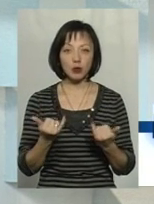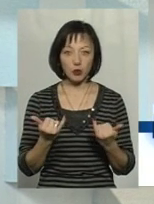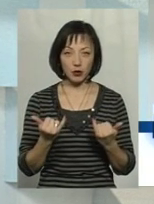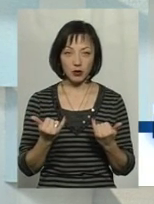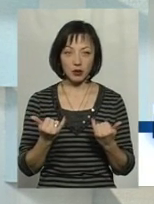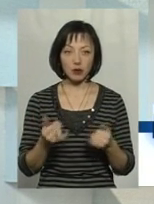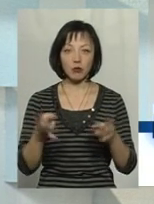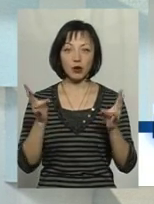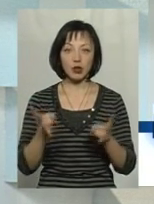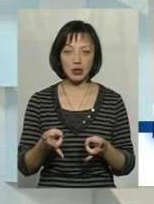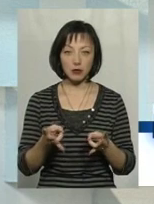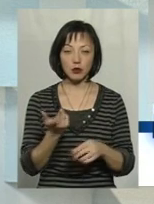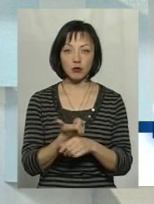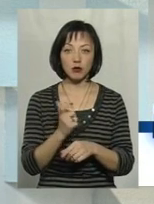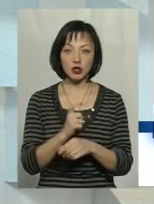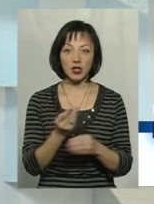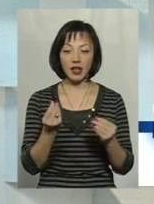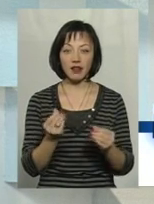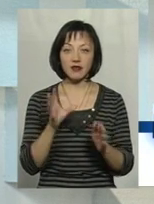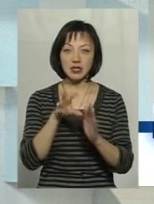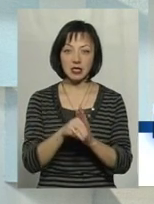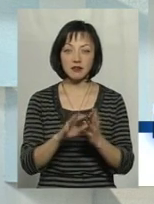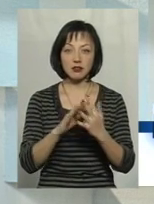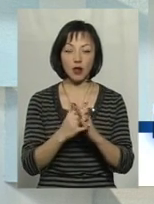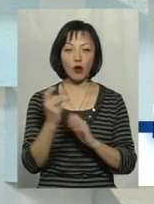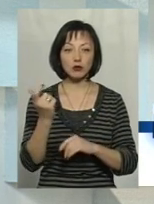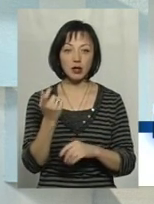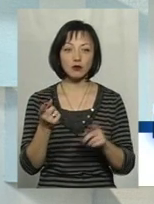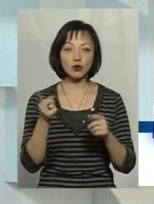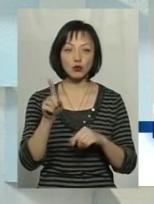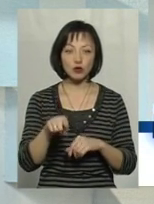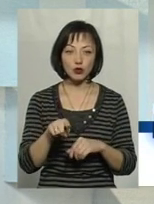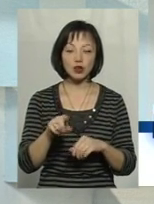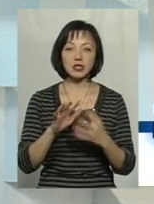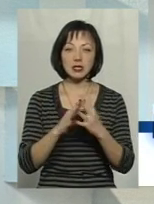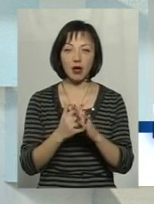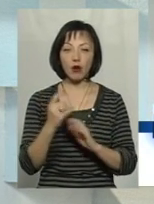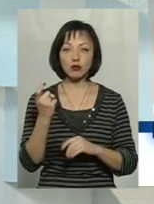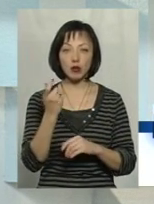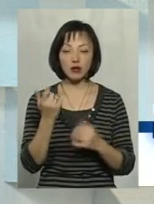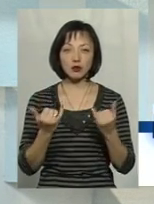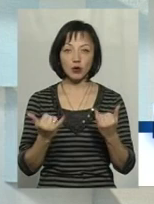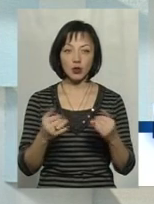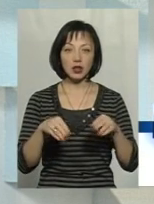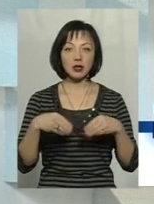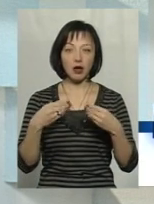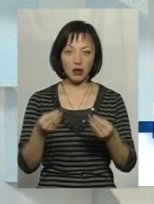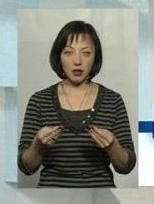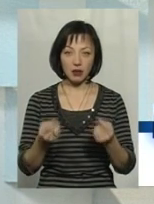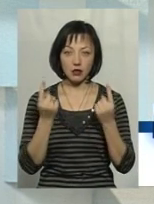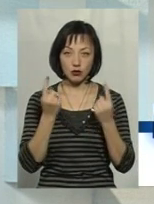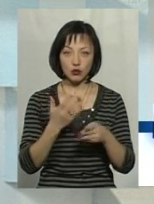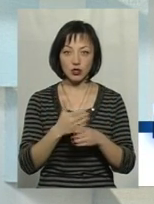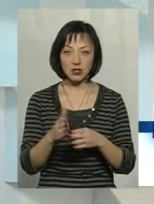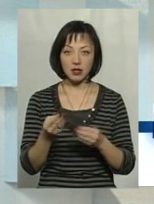потрібно більше інвестицій в сільське господарство, тому що сільське господарство сьогодні дає значну